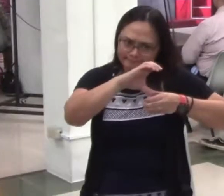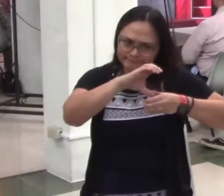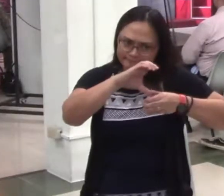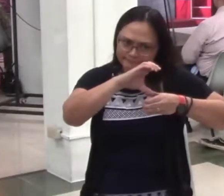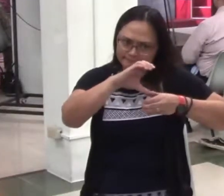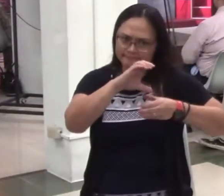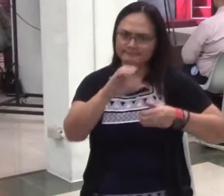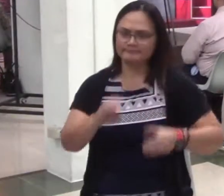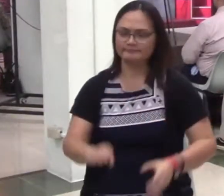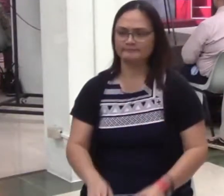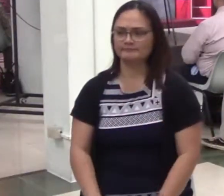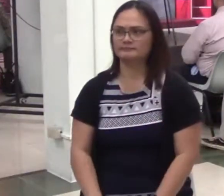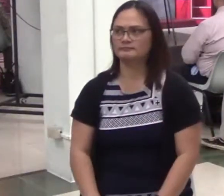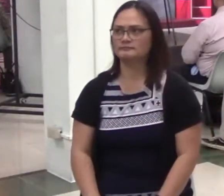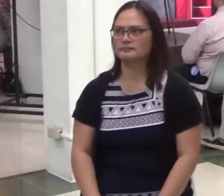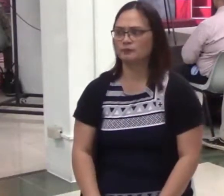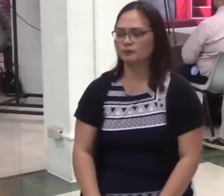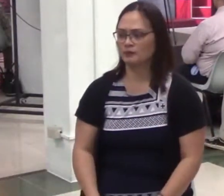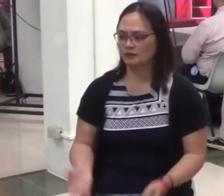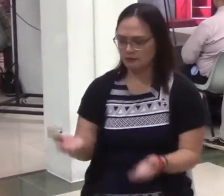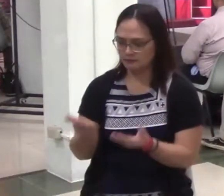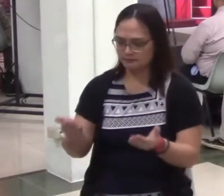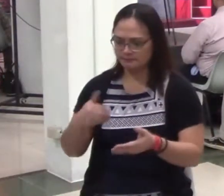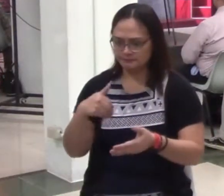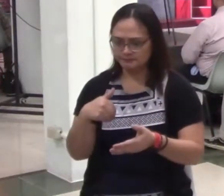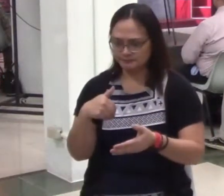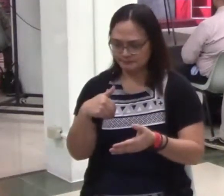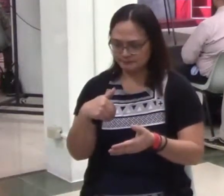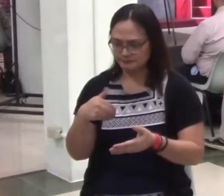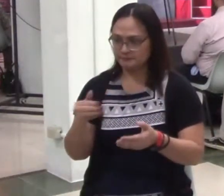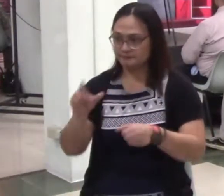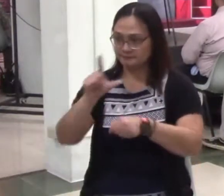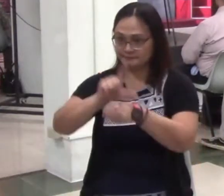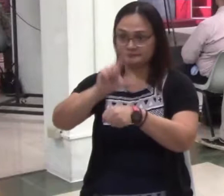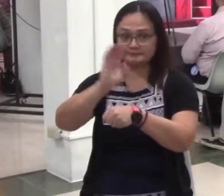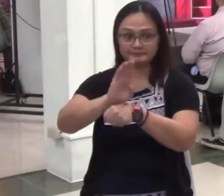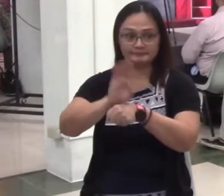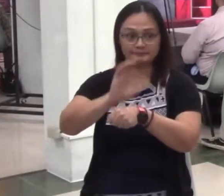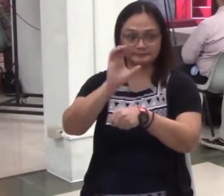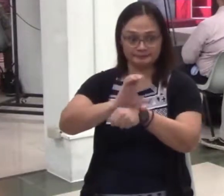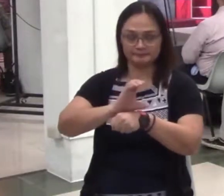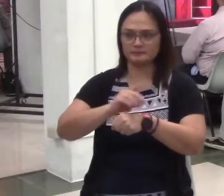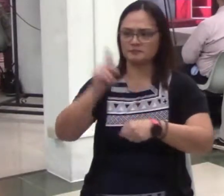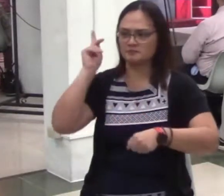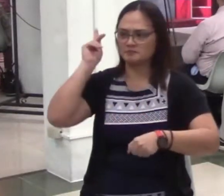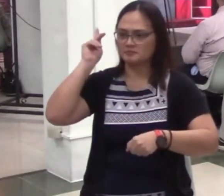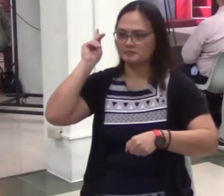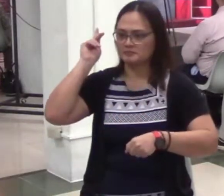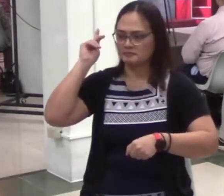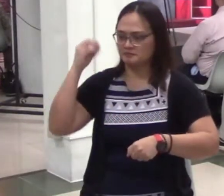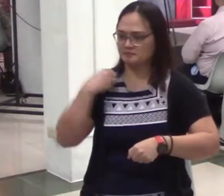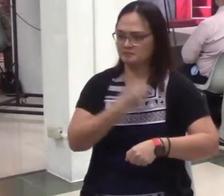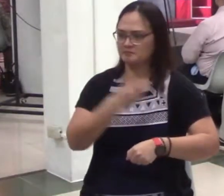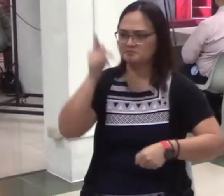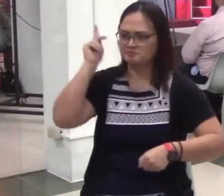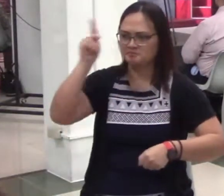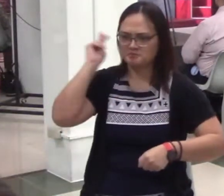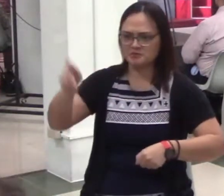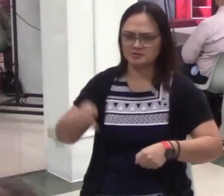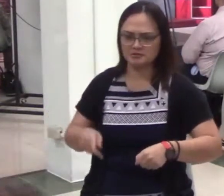ang preaching dito, Pakialamero. Totoo yan. Ewan ko baki, pastor, ang preaching mo, Pakialamero.